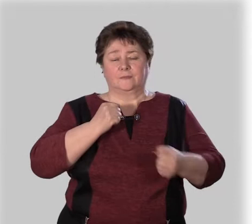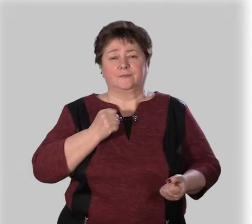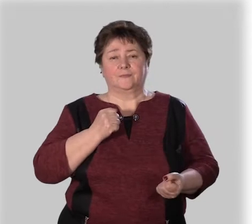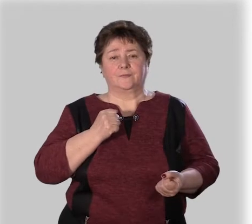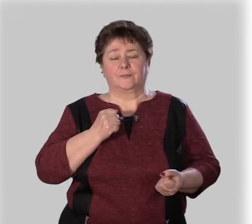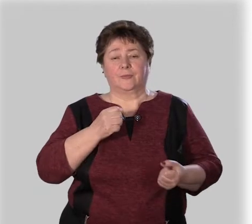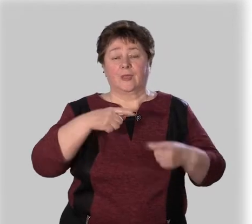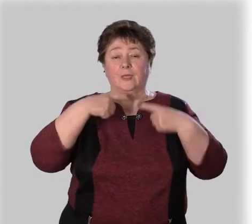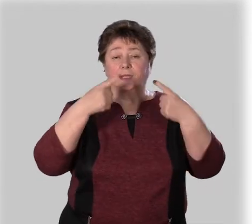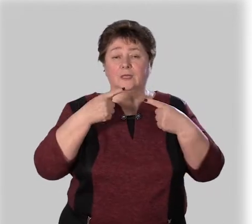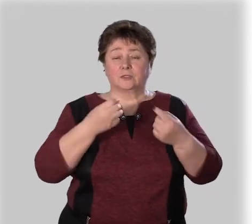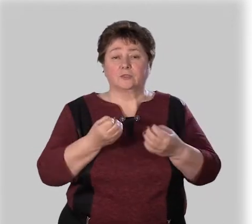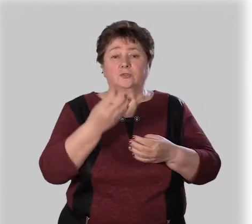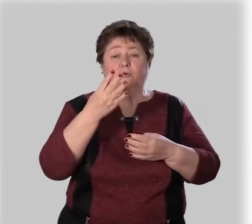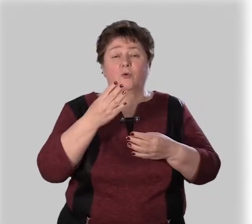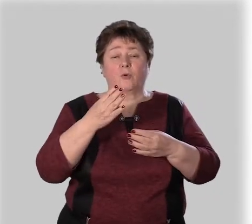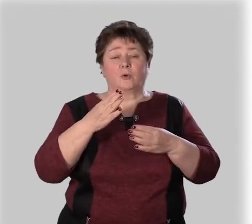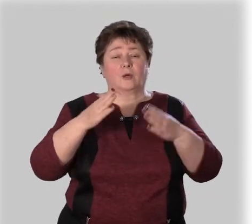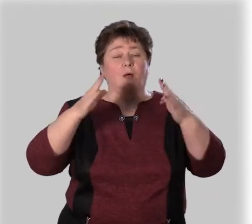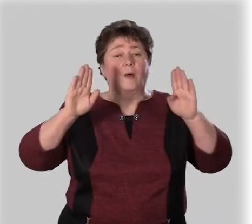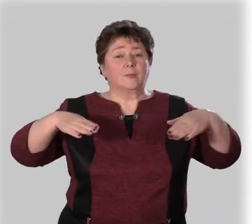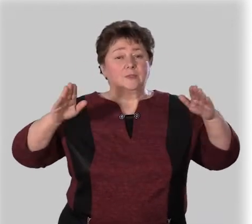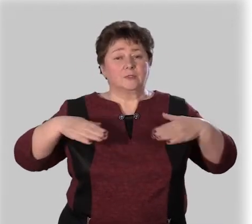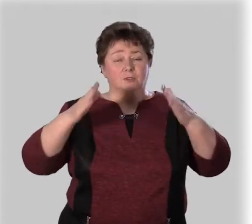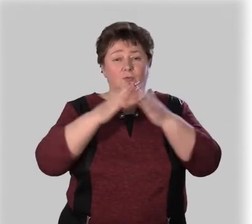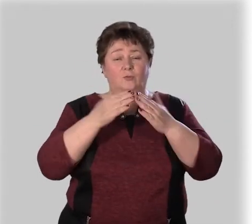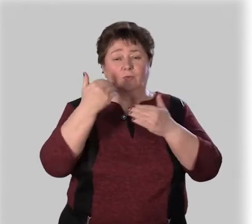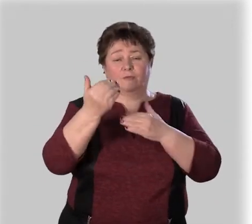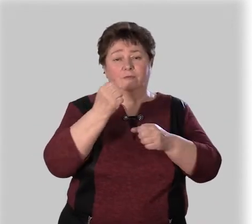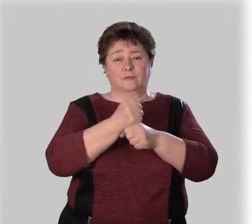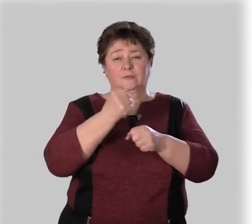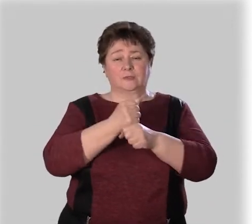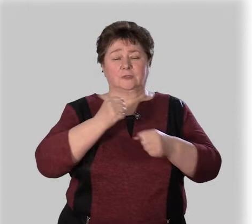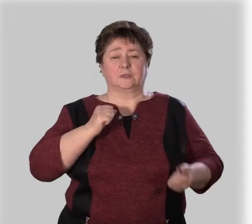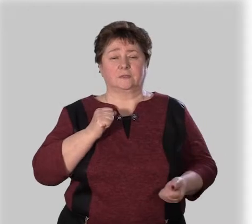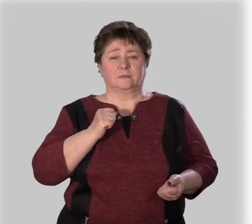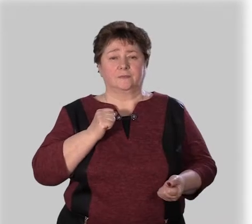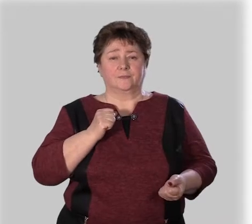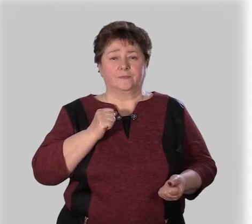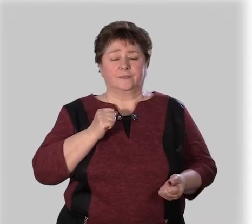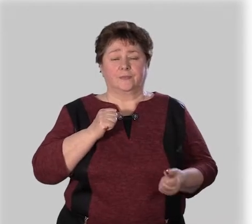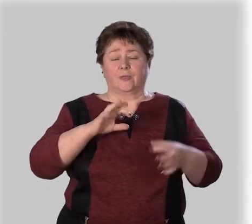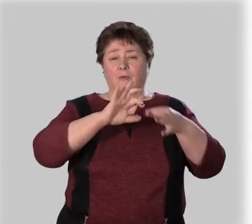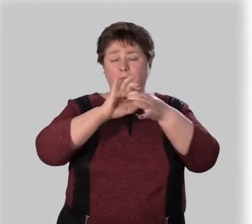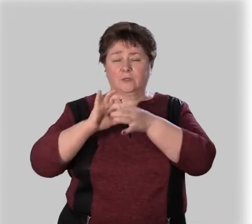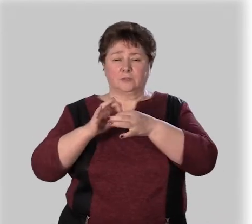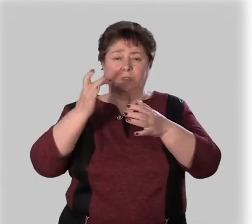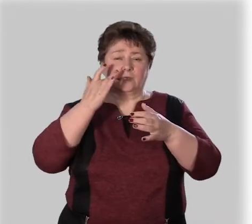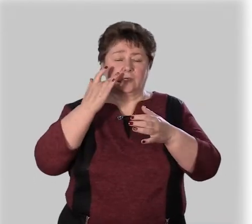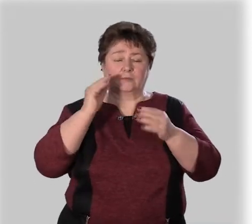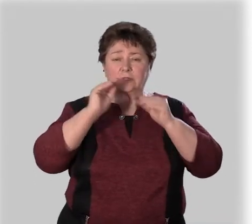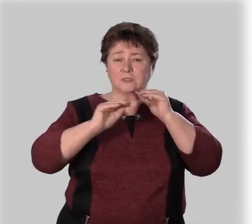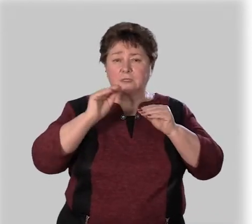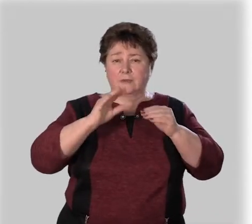смастерили? Скажите, сколько птичьих домиков вы смастерили? В